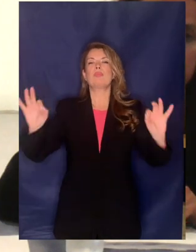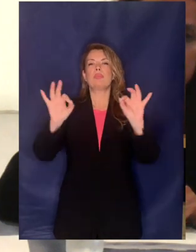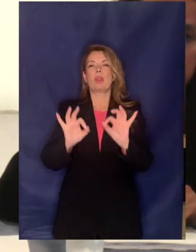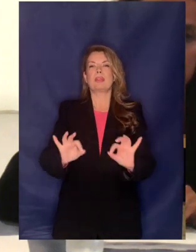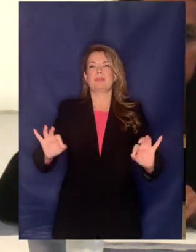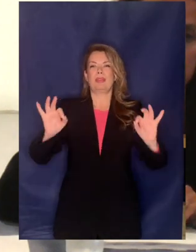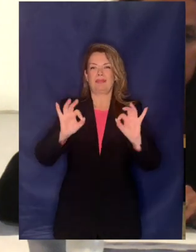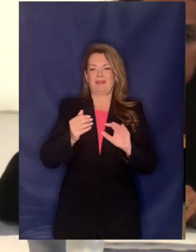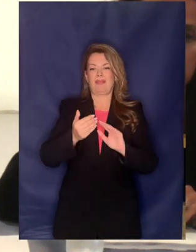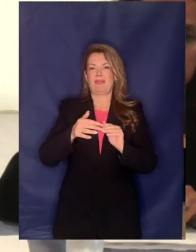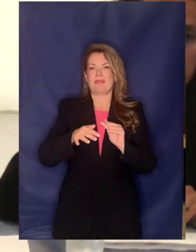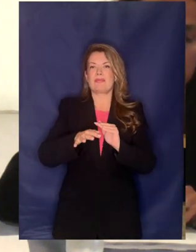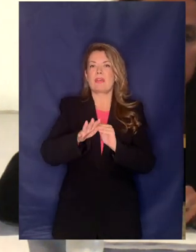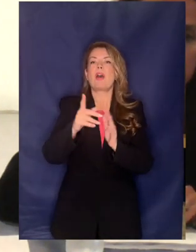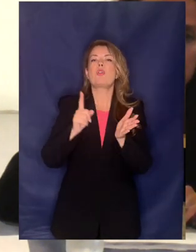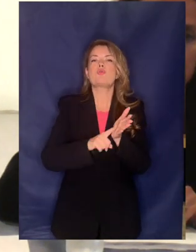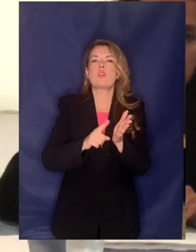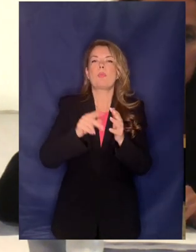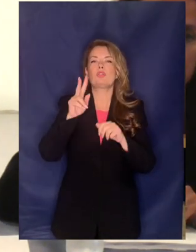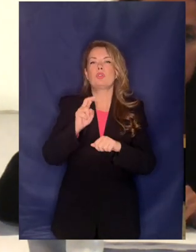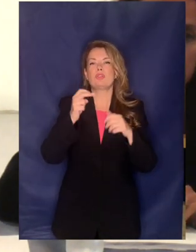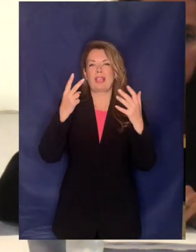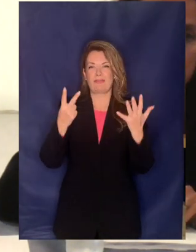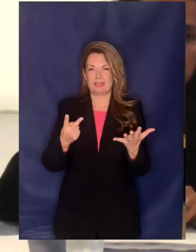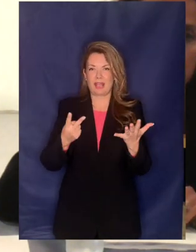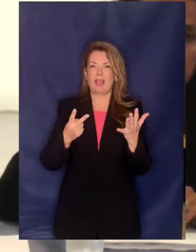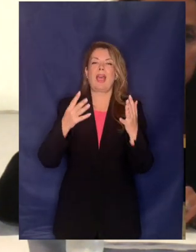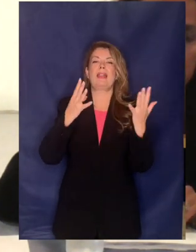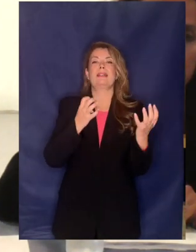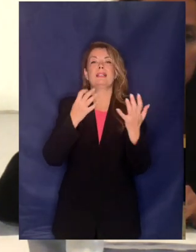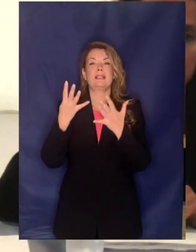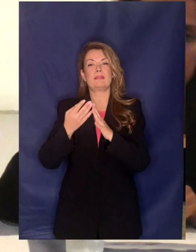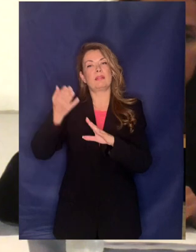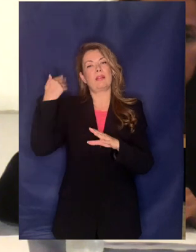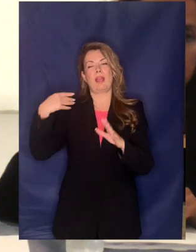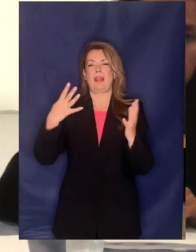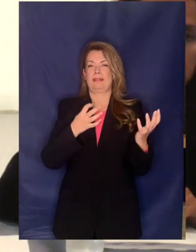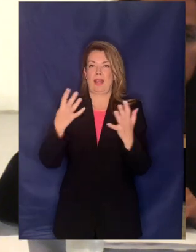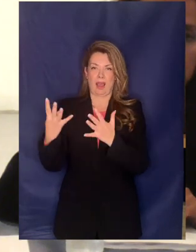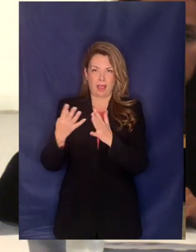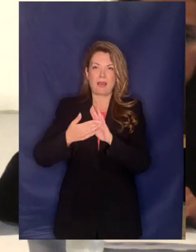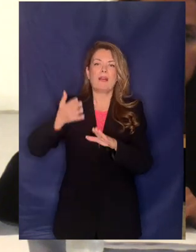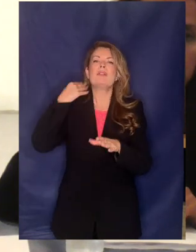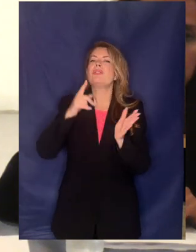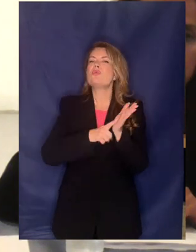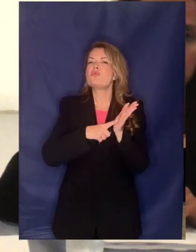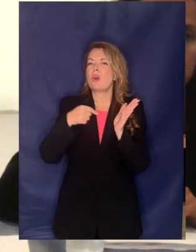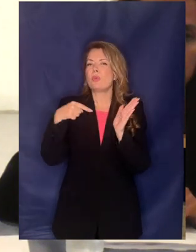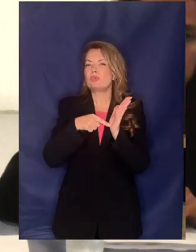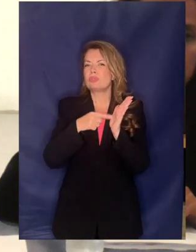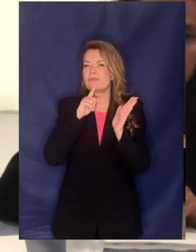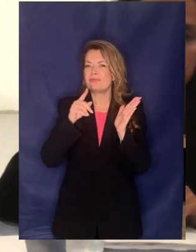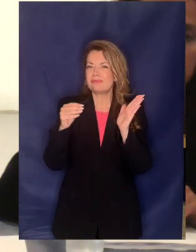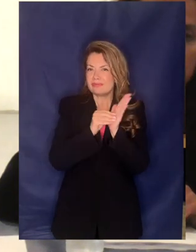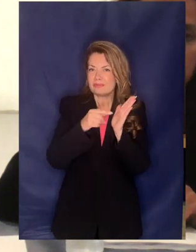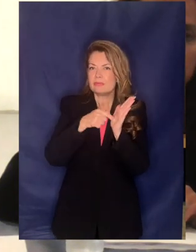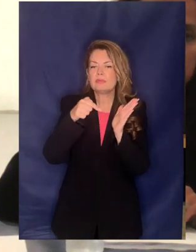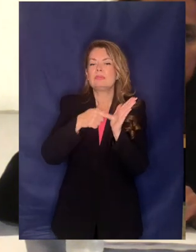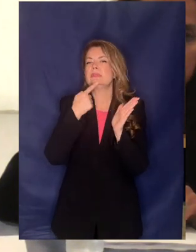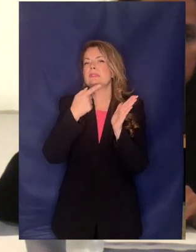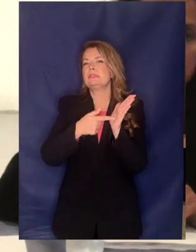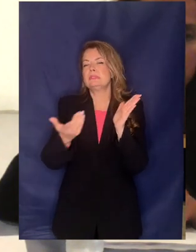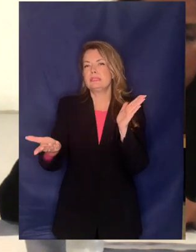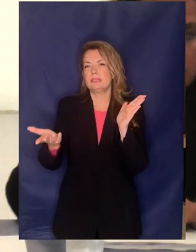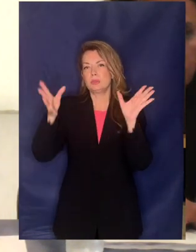την απομάκρυνση ήταν ο νόμος 2744 του 1999 που ουσιαστικά σταμάτησε το καθεστώς